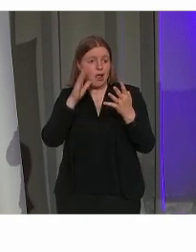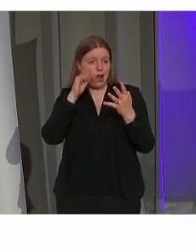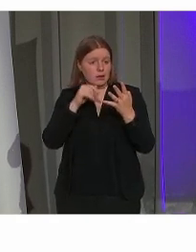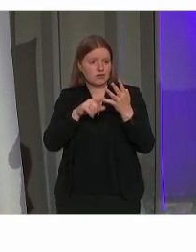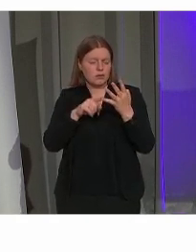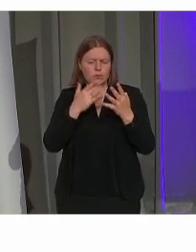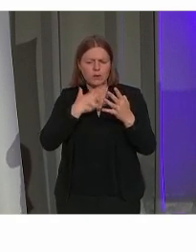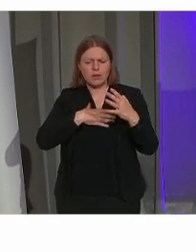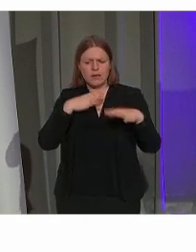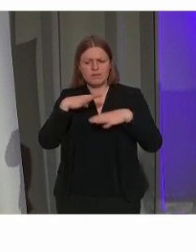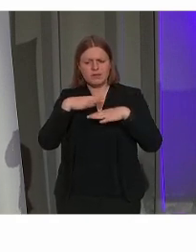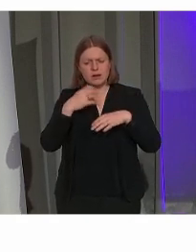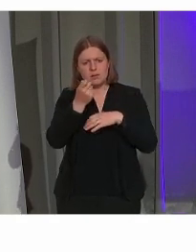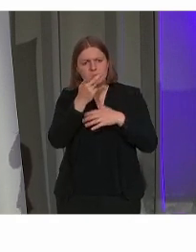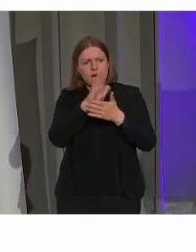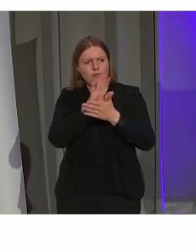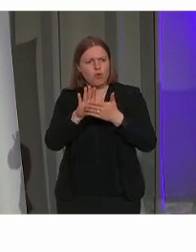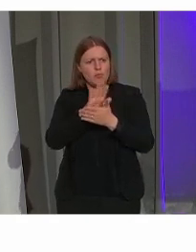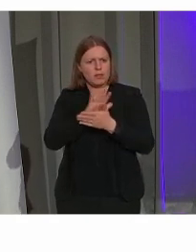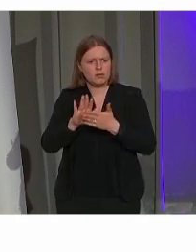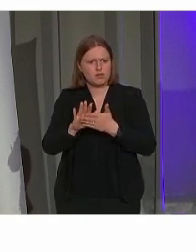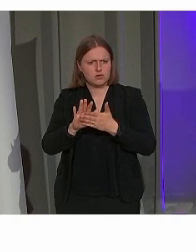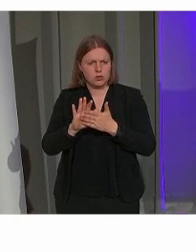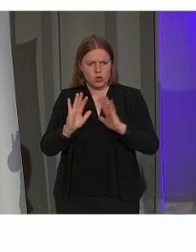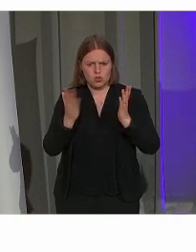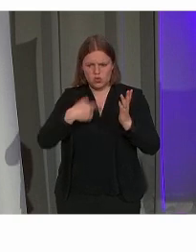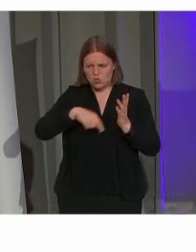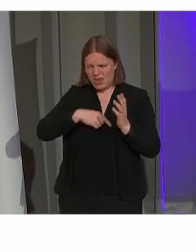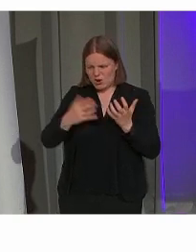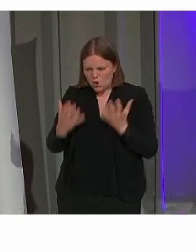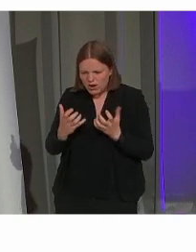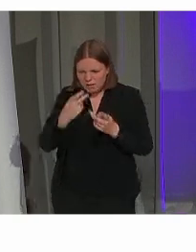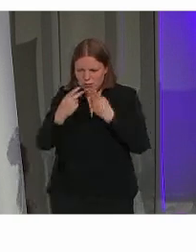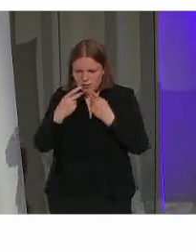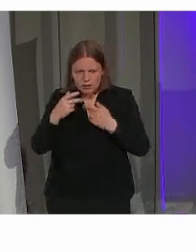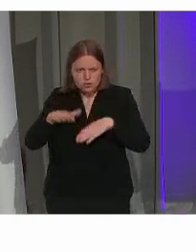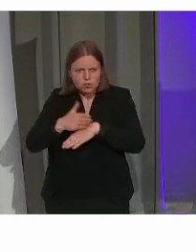aantal voorbeelden van hoe we dat als Herita concreet vormgeven.